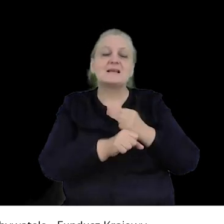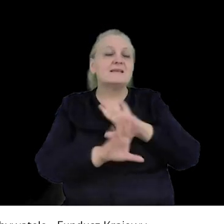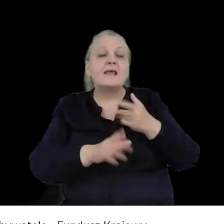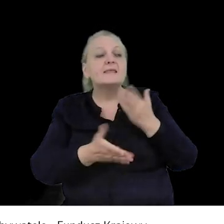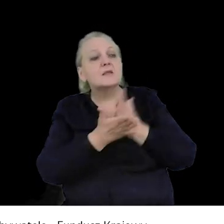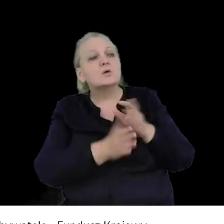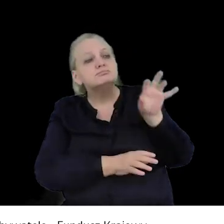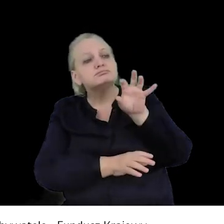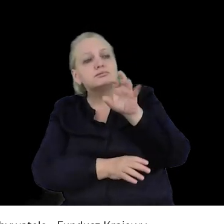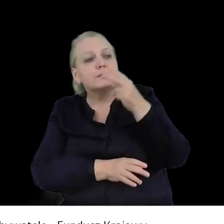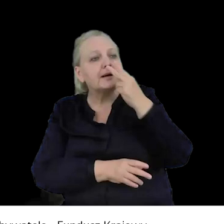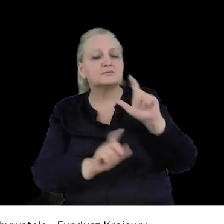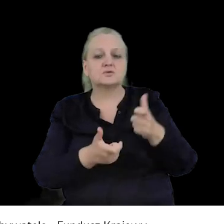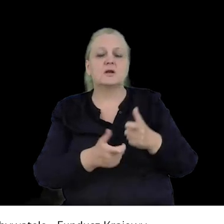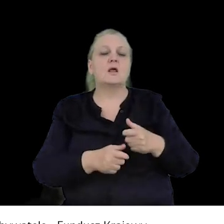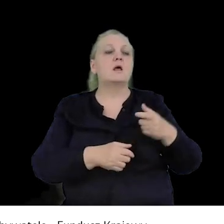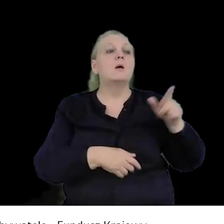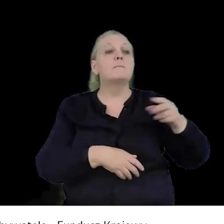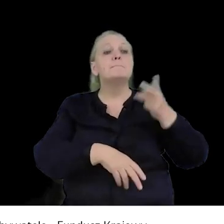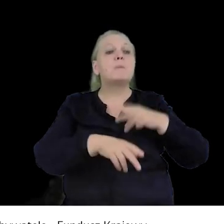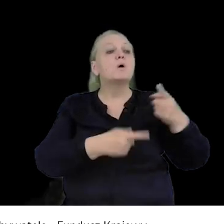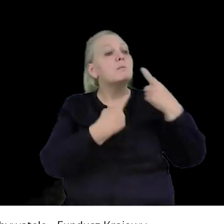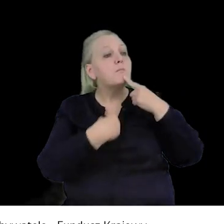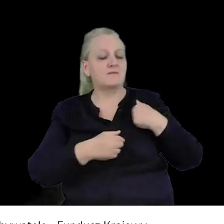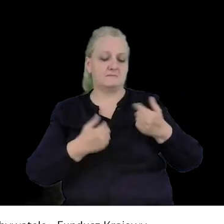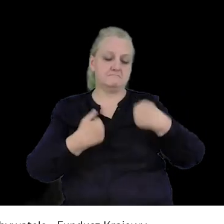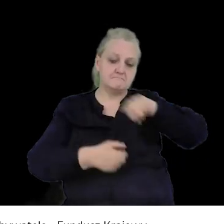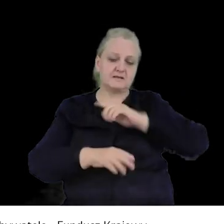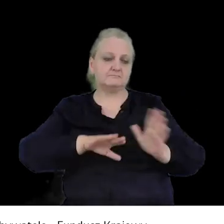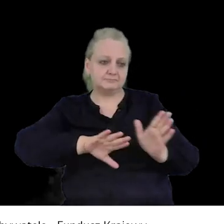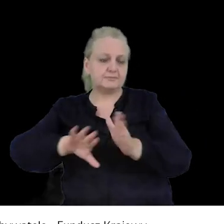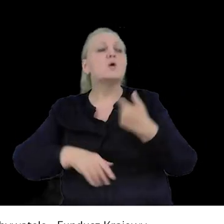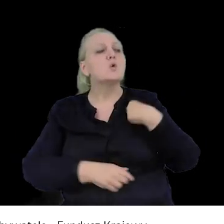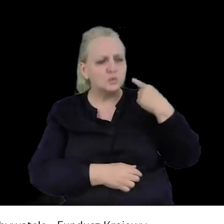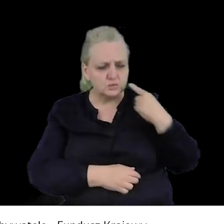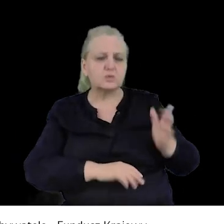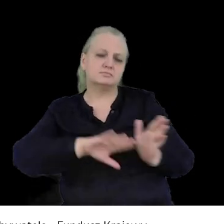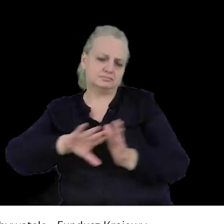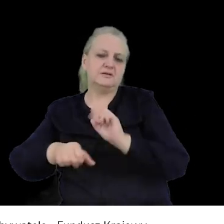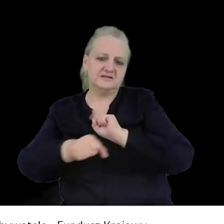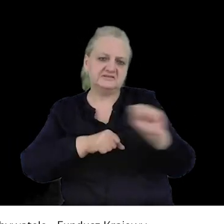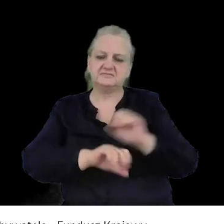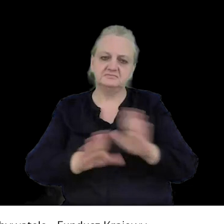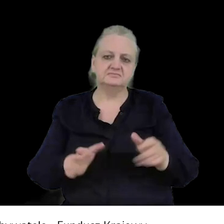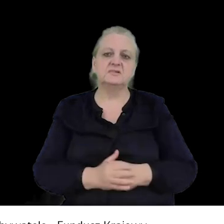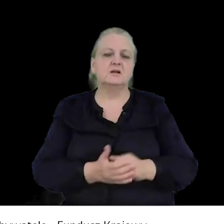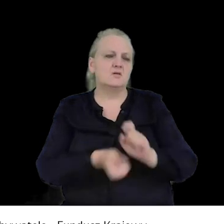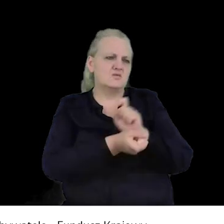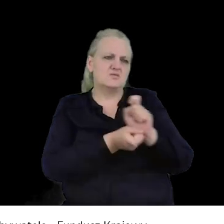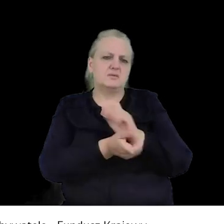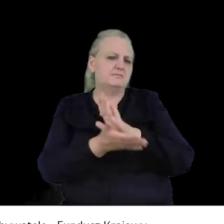co się dzieje. Więc nie wchodzimy pod nogi, jeżeli policja mówi nam, żebyśmy się oddali z danego miejsca, to się oddalamy zamiast się kłócić.